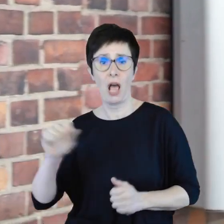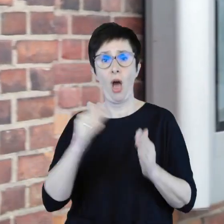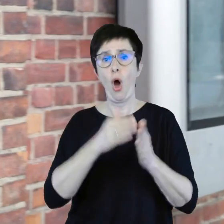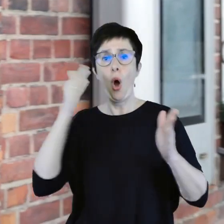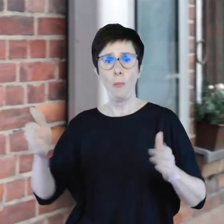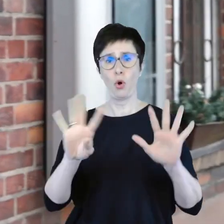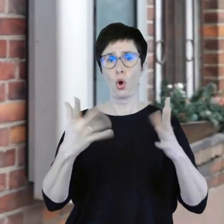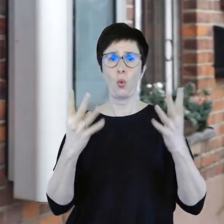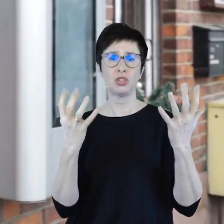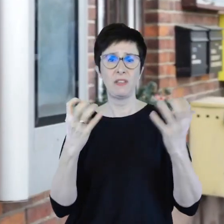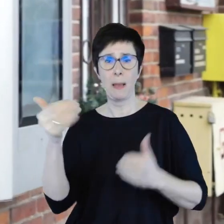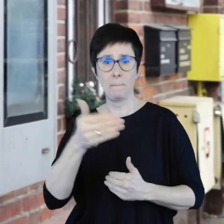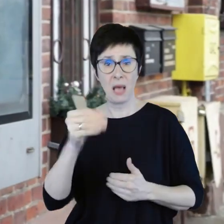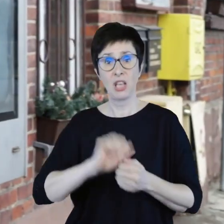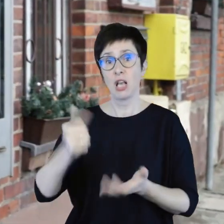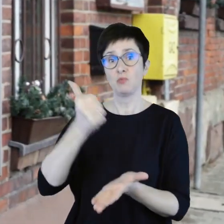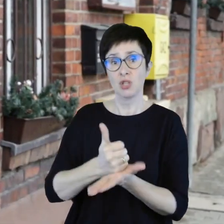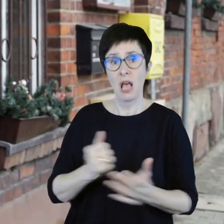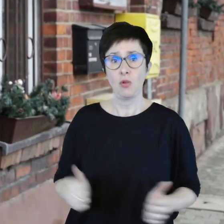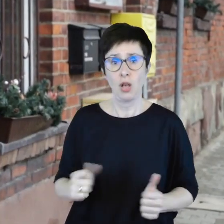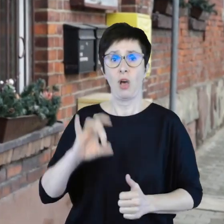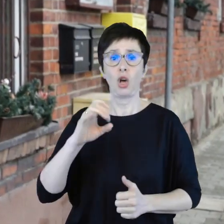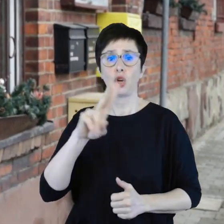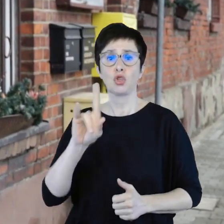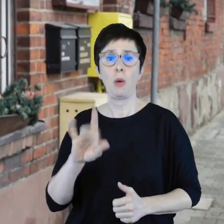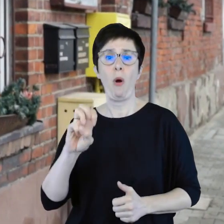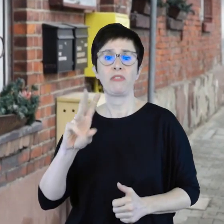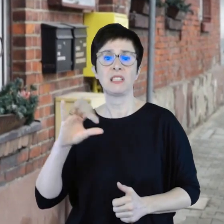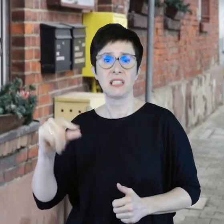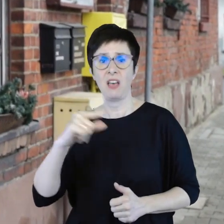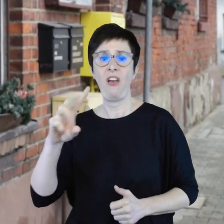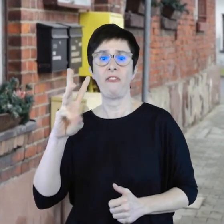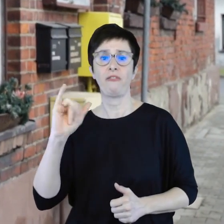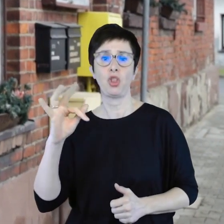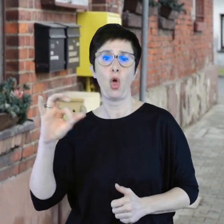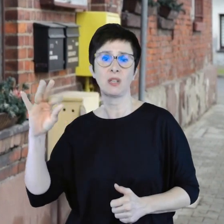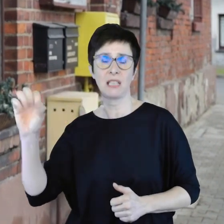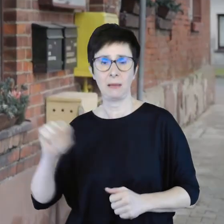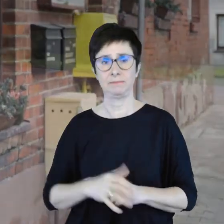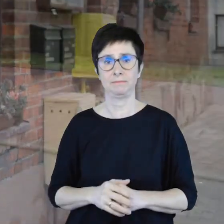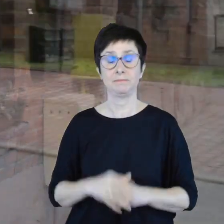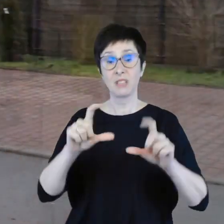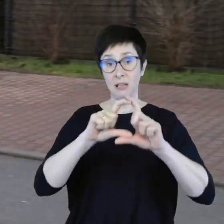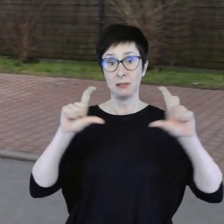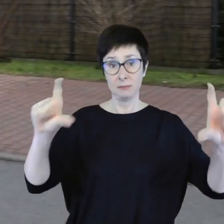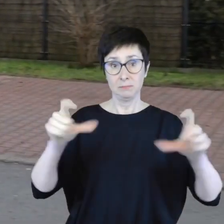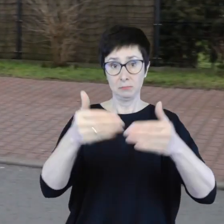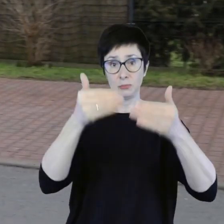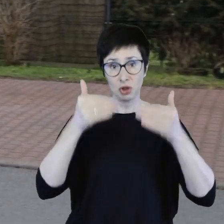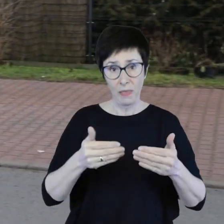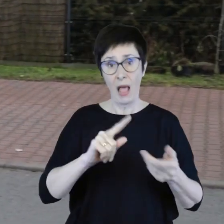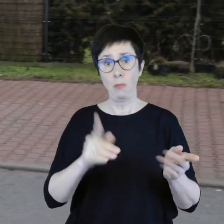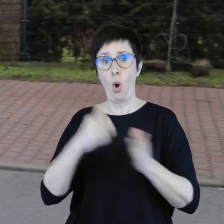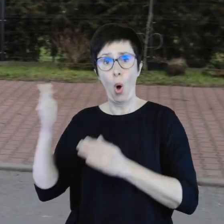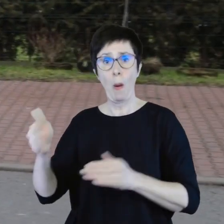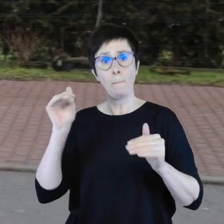odległości 900 metrów znajduje się przystanek Grzybowice Witosa. Samochód możesz zaparkować przed oraz obok